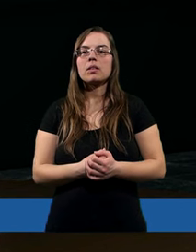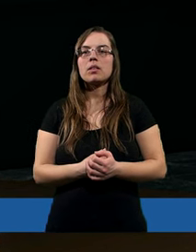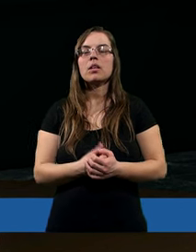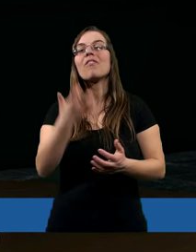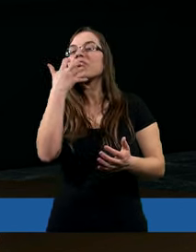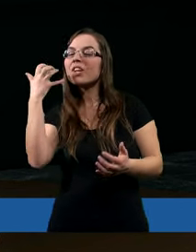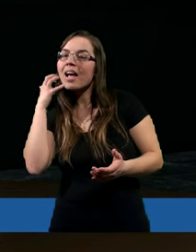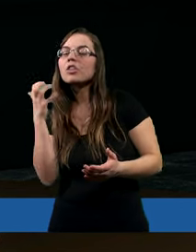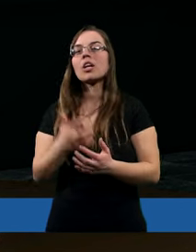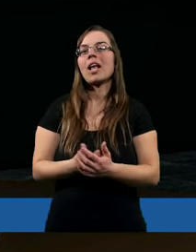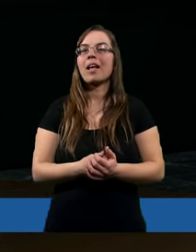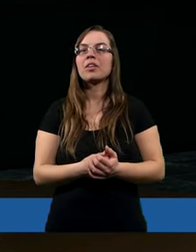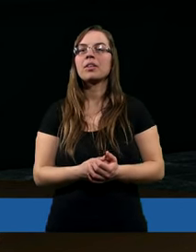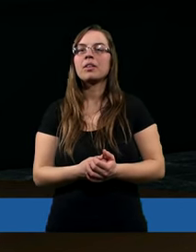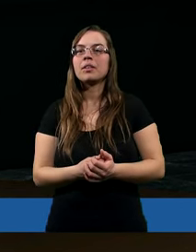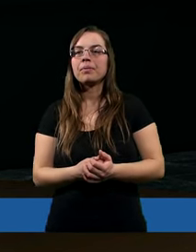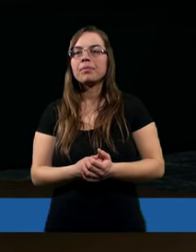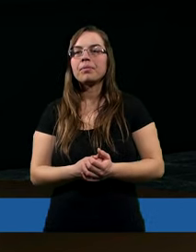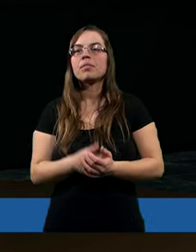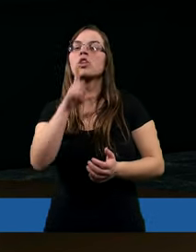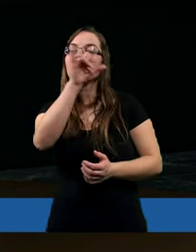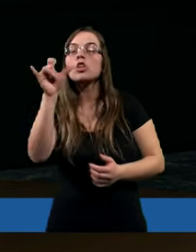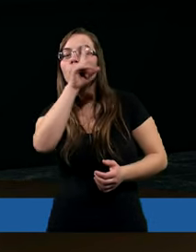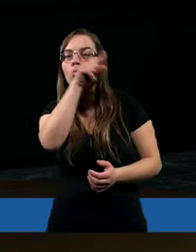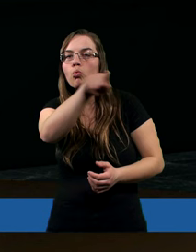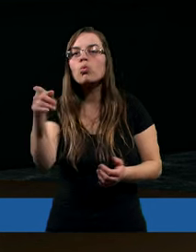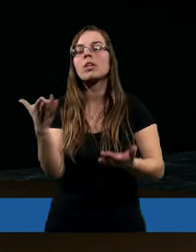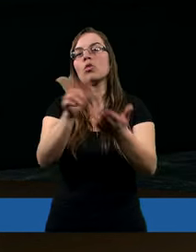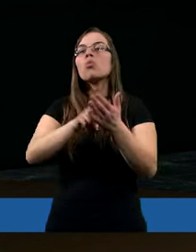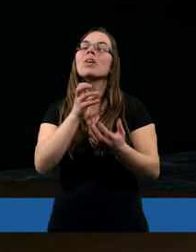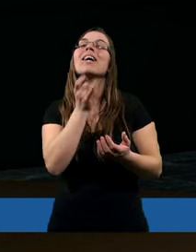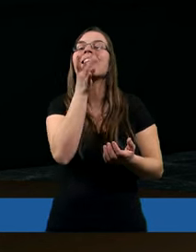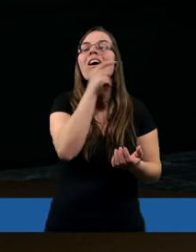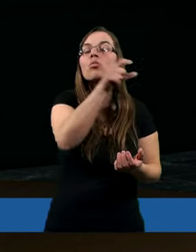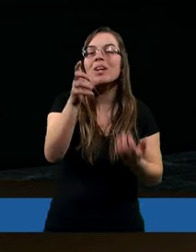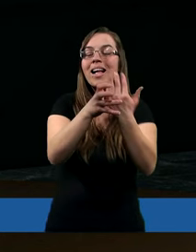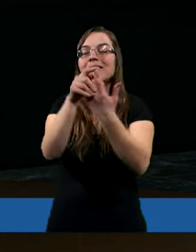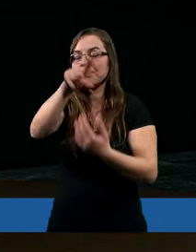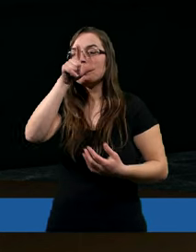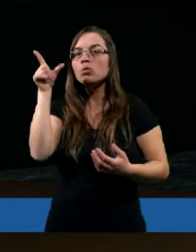Wcześniej ci ludzie, którzy zarzucali to